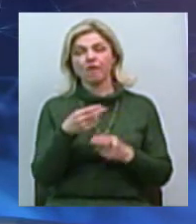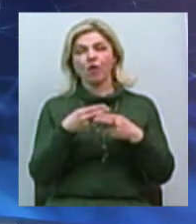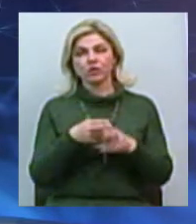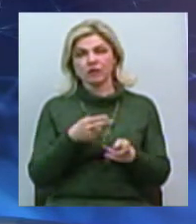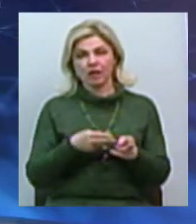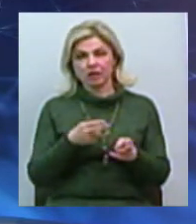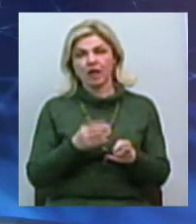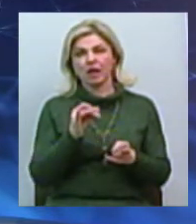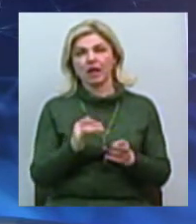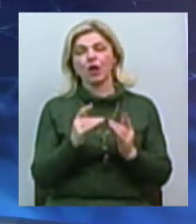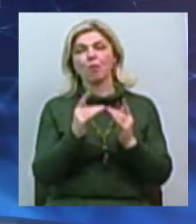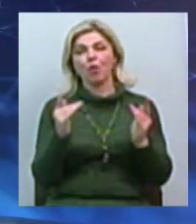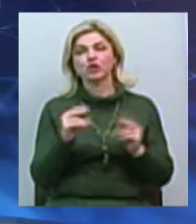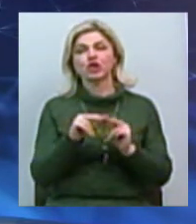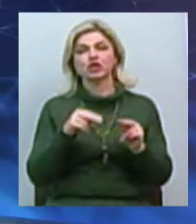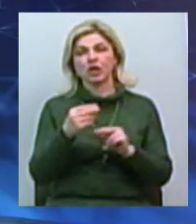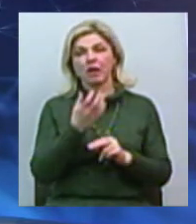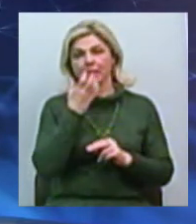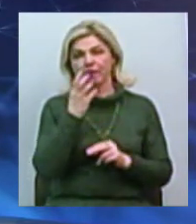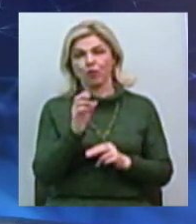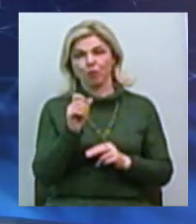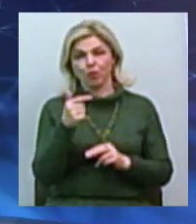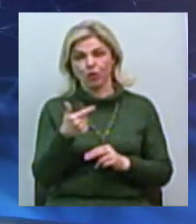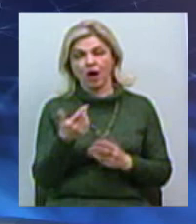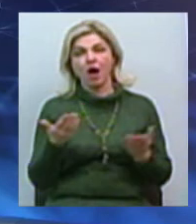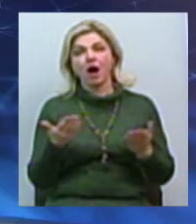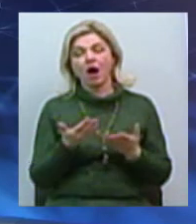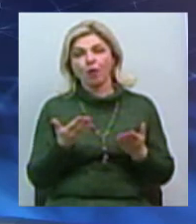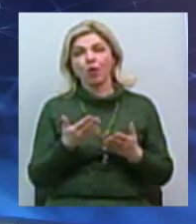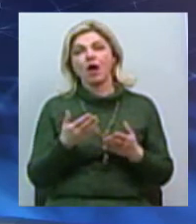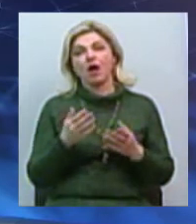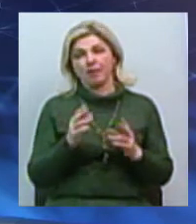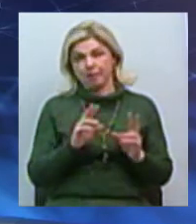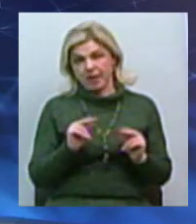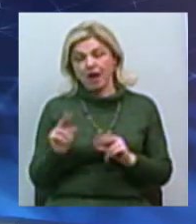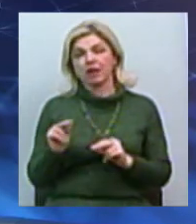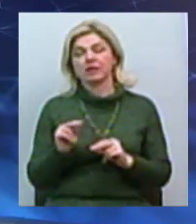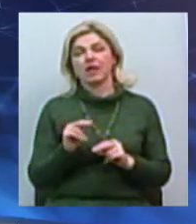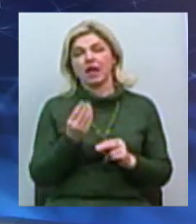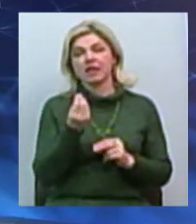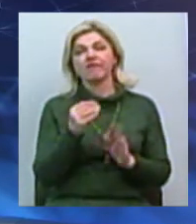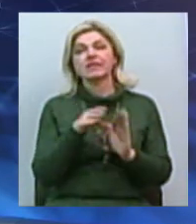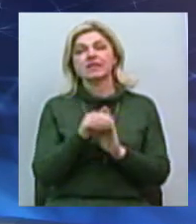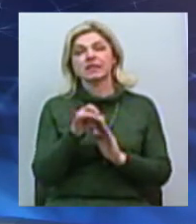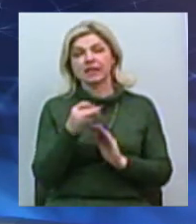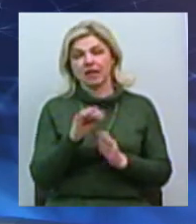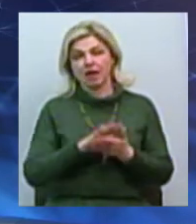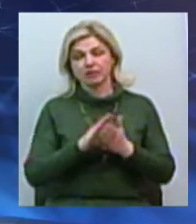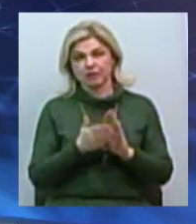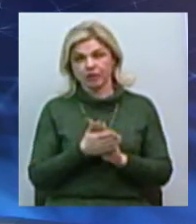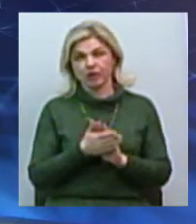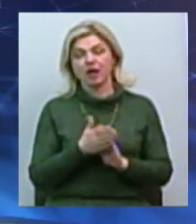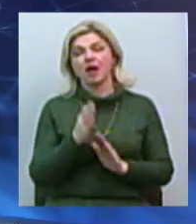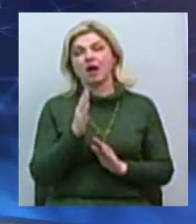Південний Буг. Проте, наскільки сприятливий інвестиційний клімат в Україні та на Миколаївщині, про те, чому саме ці об'єкти вийшли до